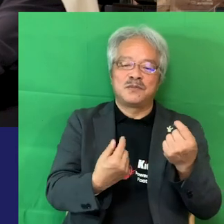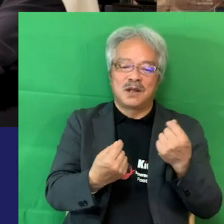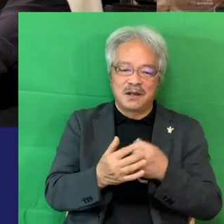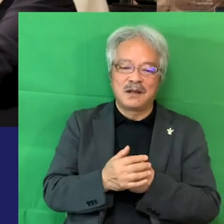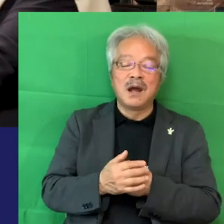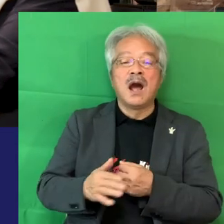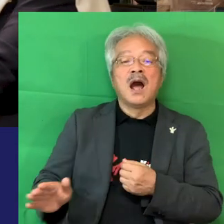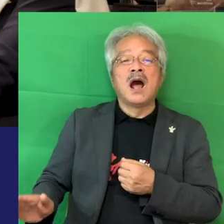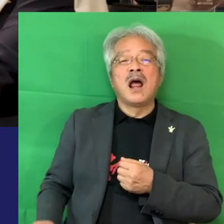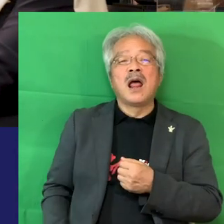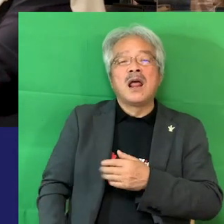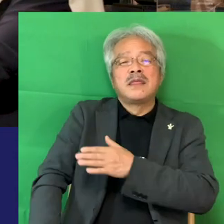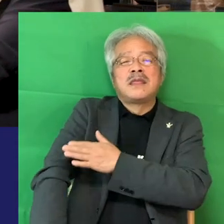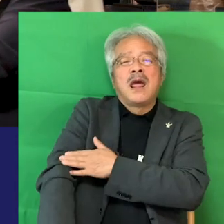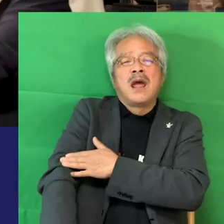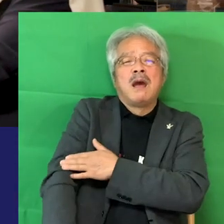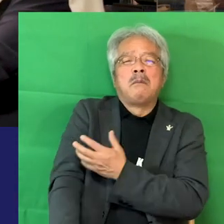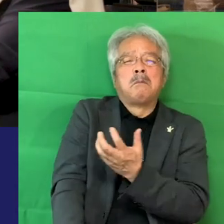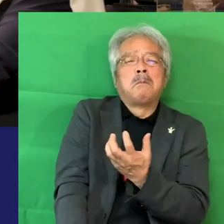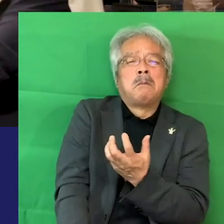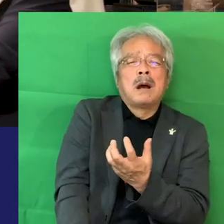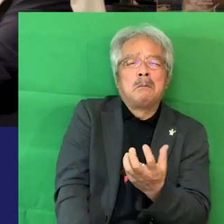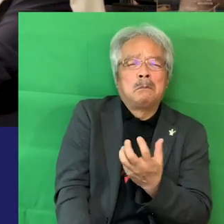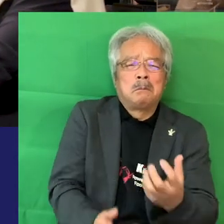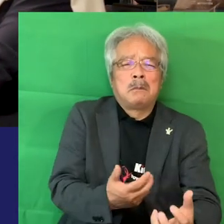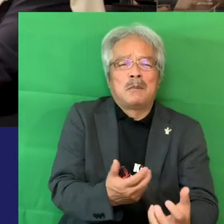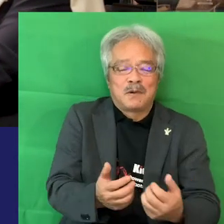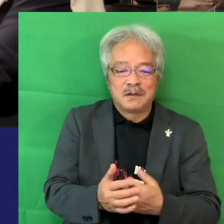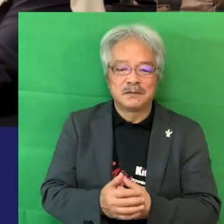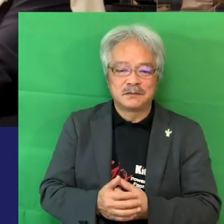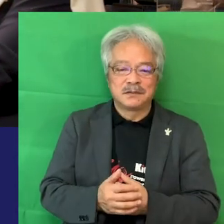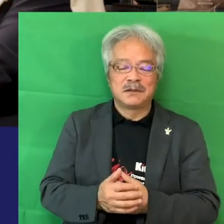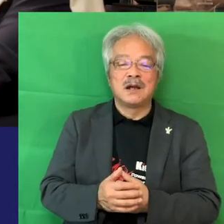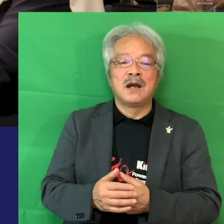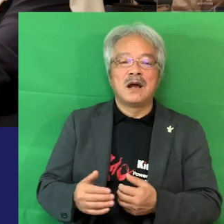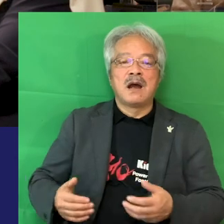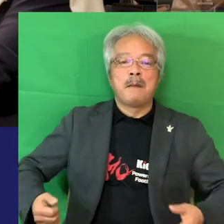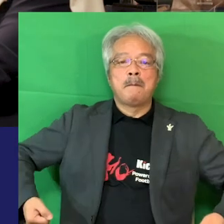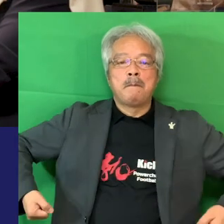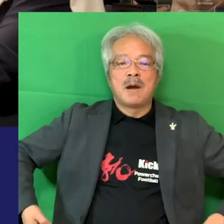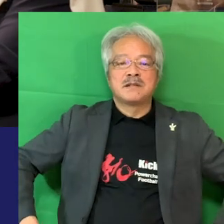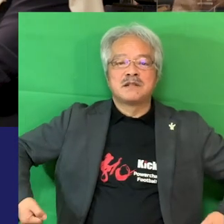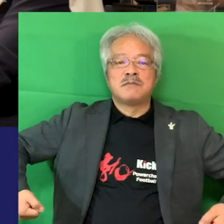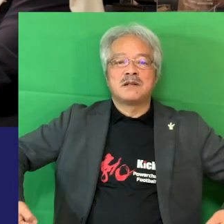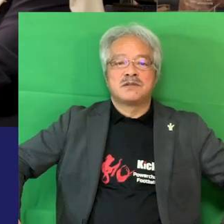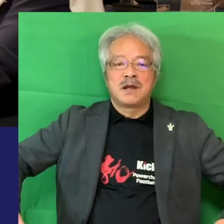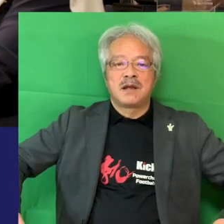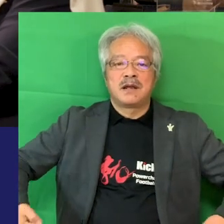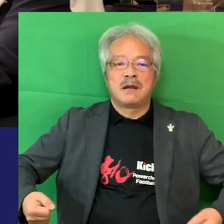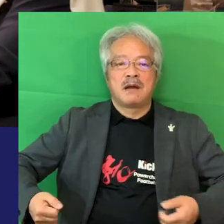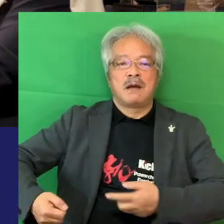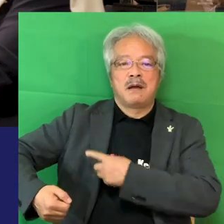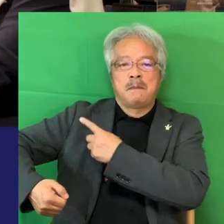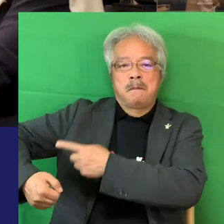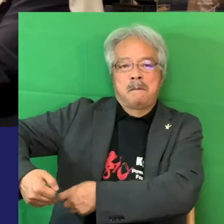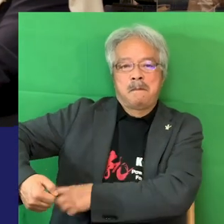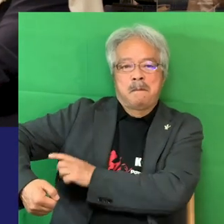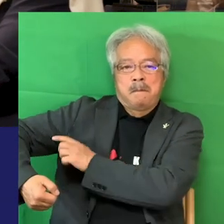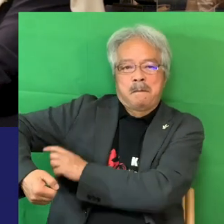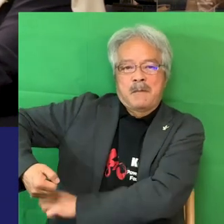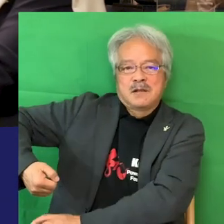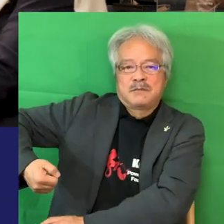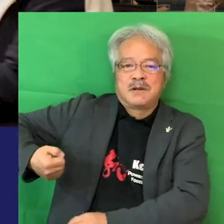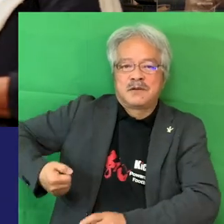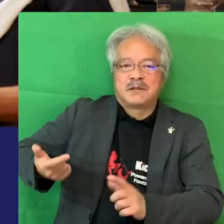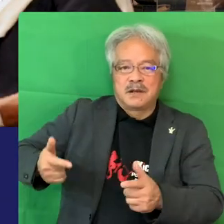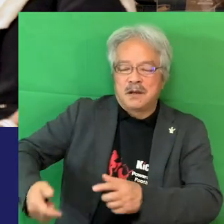パンパンねパンパンねパンパン松葉勢の容量とはまた全然違うのでこっからこう持つ